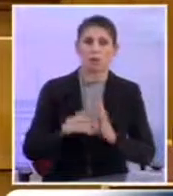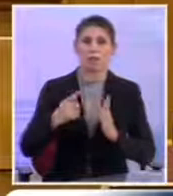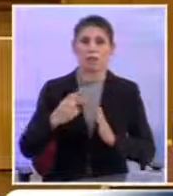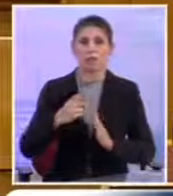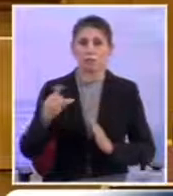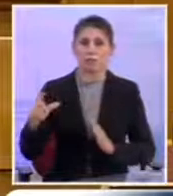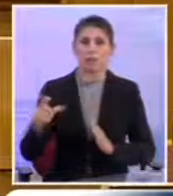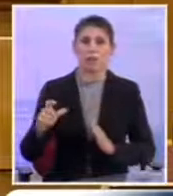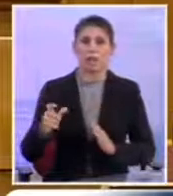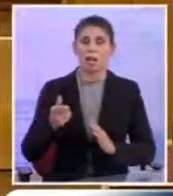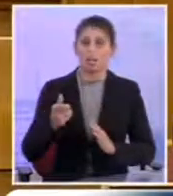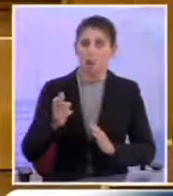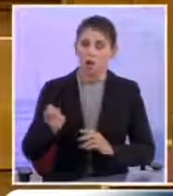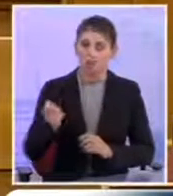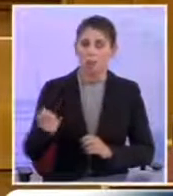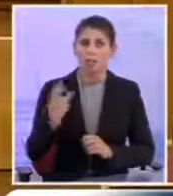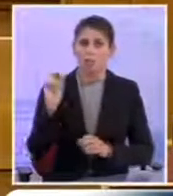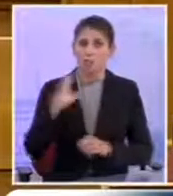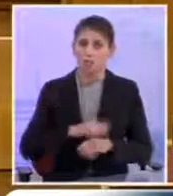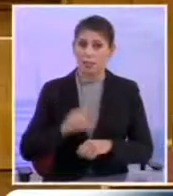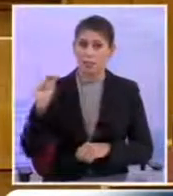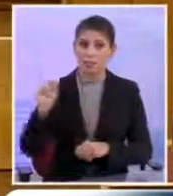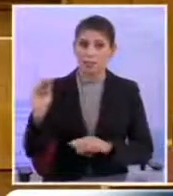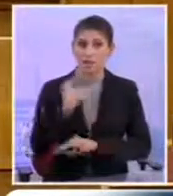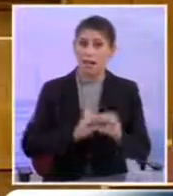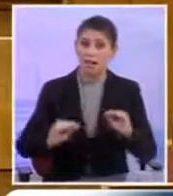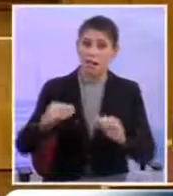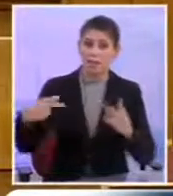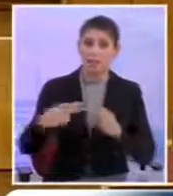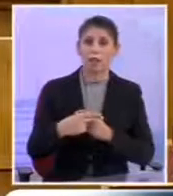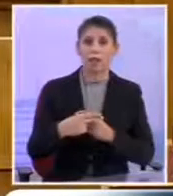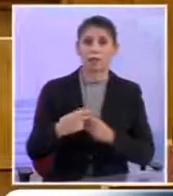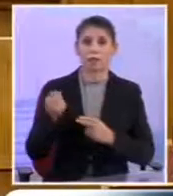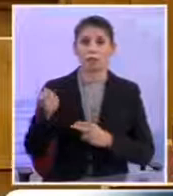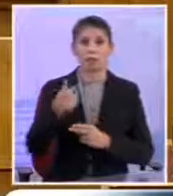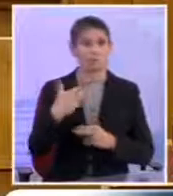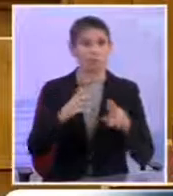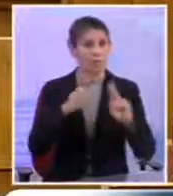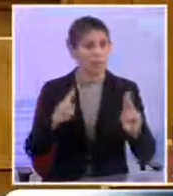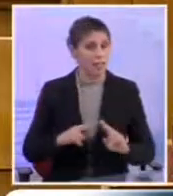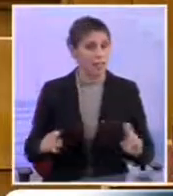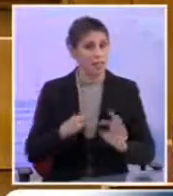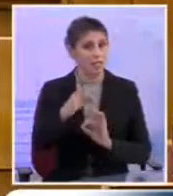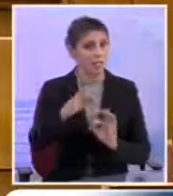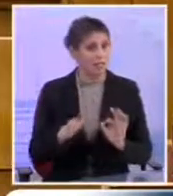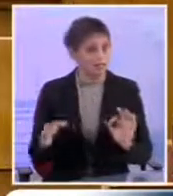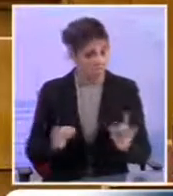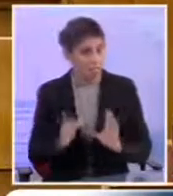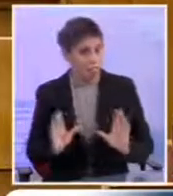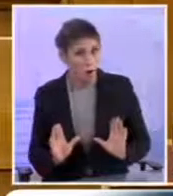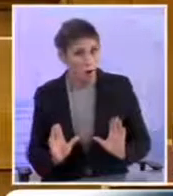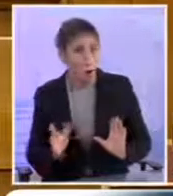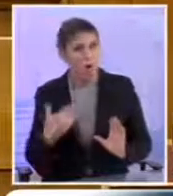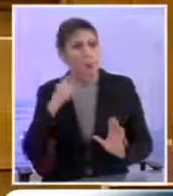Και δέσμευση για αναδιάρθρωση του χρέους Που έχει πάρει τυχαία άραγε Διεθνείς διαστάσεις Και γνωρίζετε